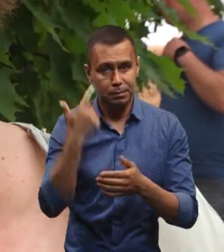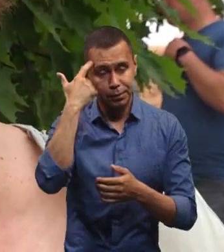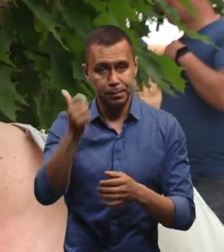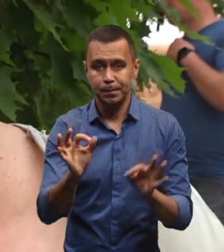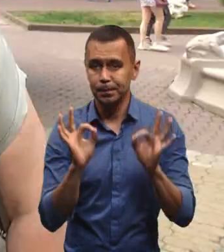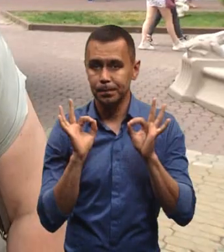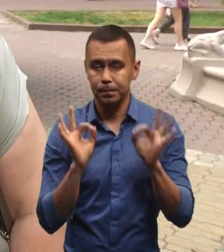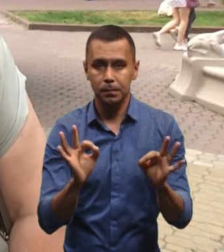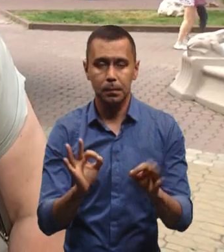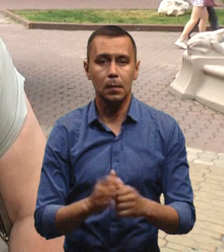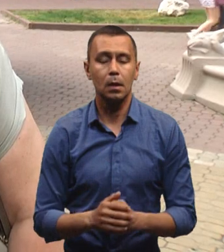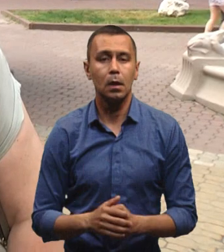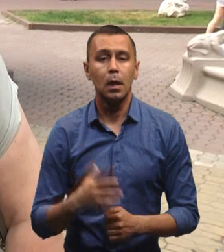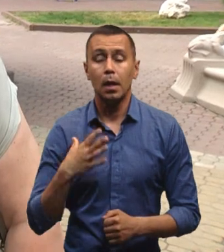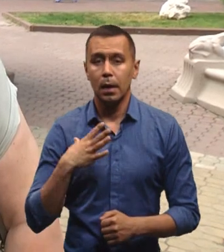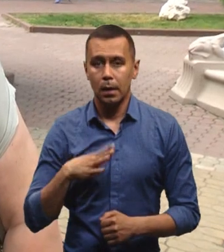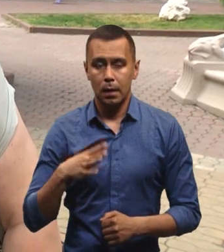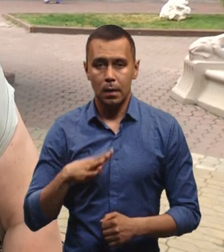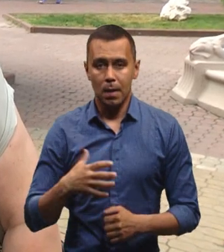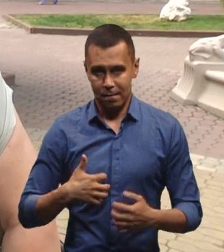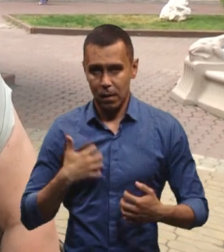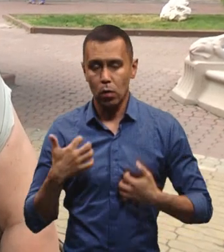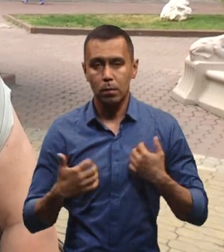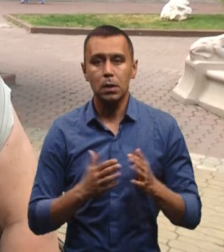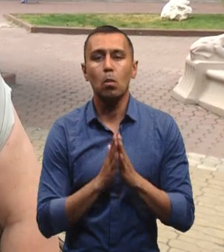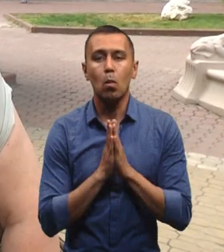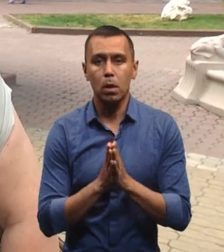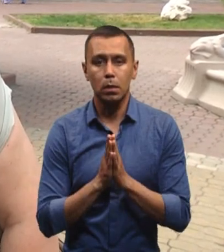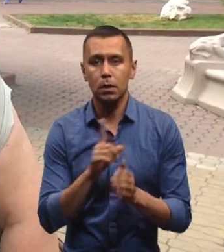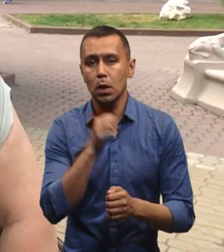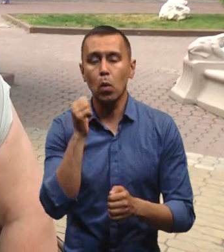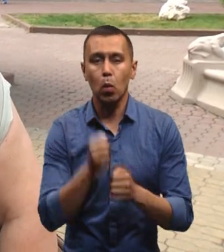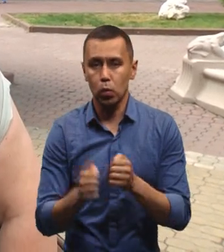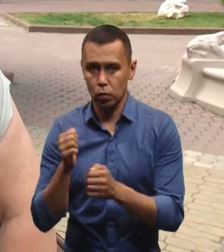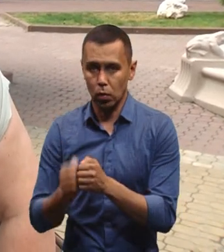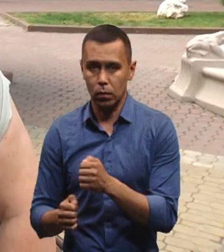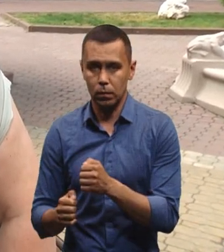жодної звістки. Чекаємо, хвилюємося, молимося за кожного,